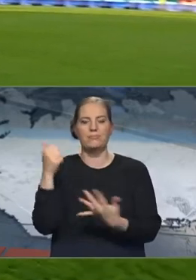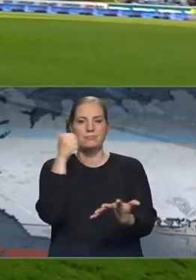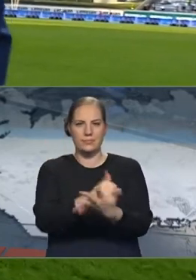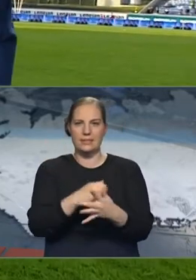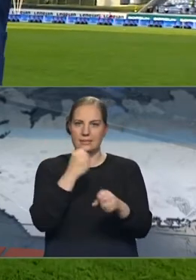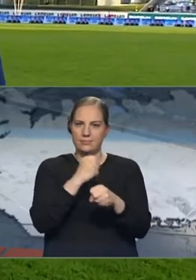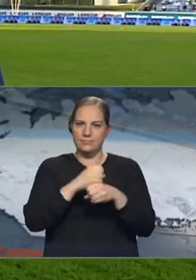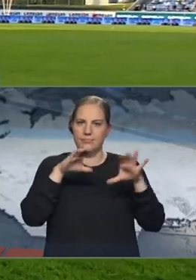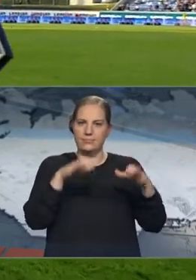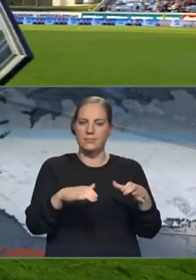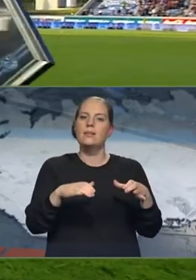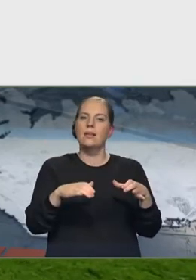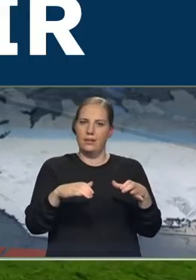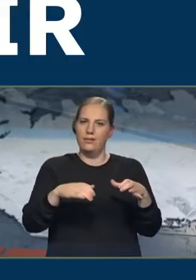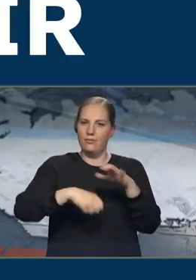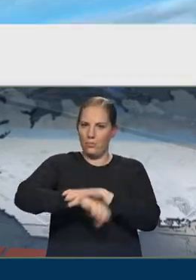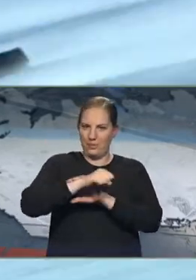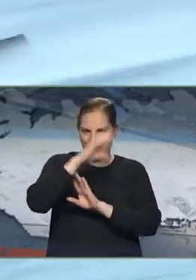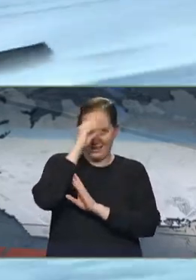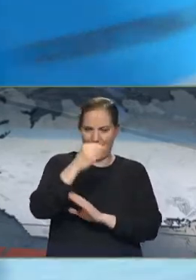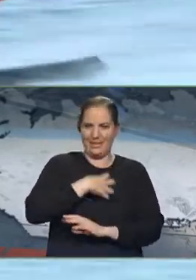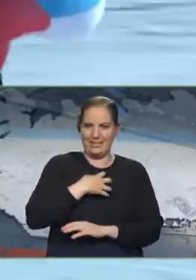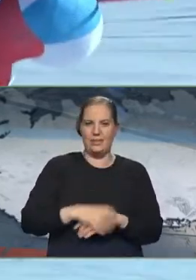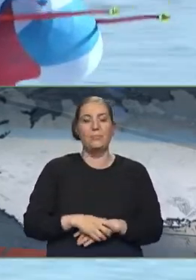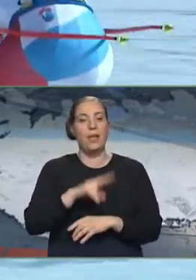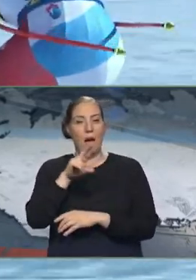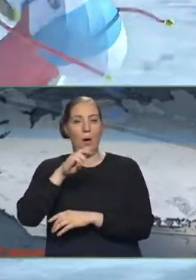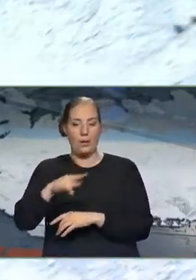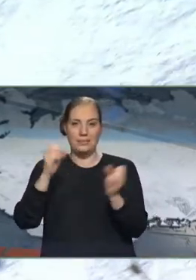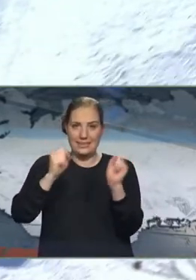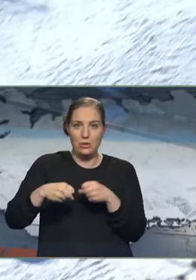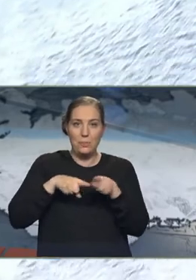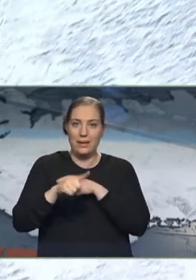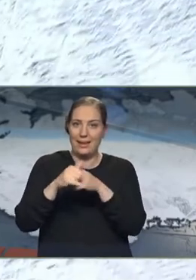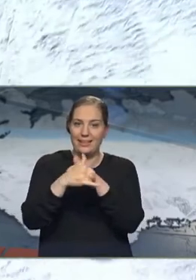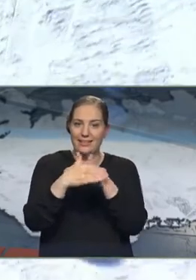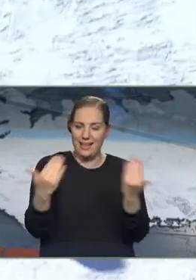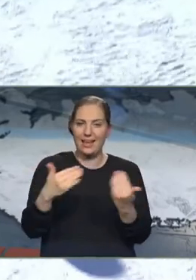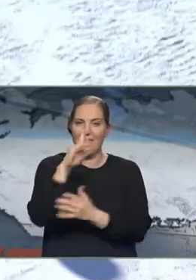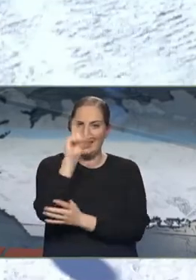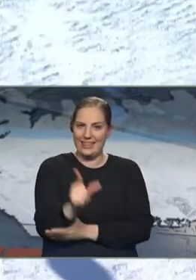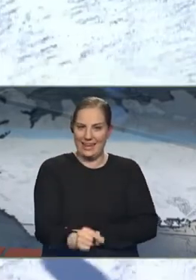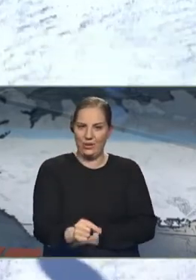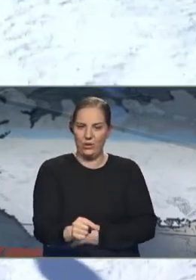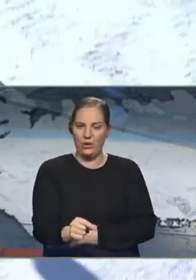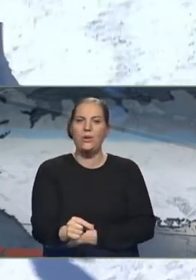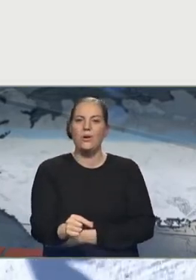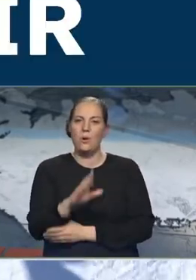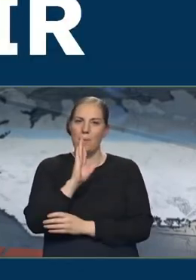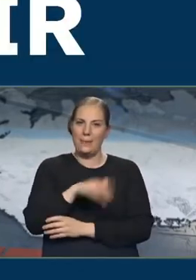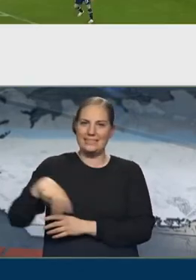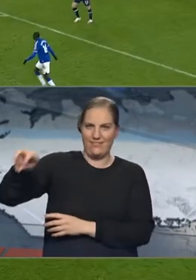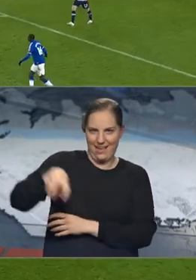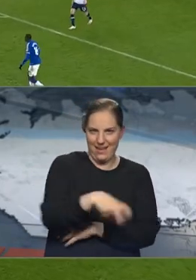starfslið Karlalandslissins í fótbolta. HM í Alpagreinum hóft í dag í Kortín á Ítalíu með keppni í Rísasvíi.